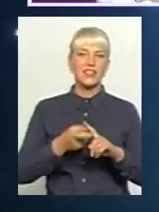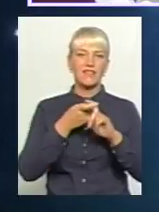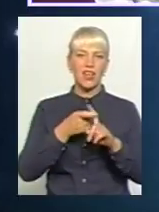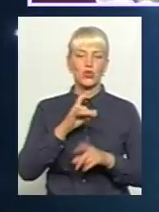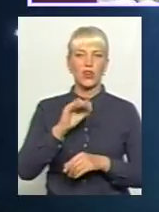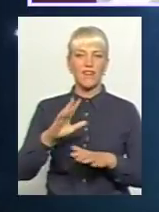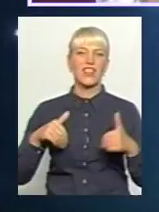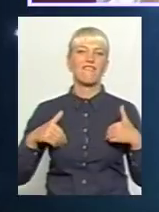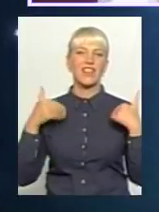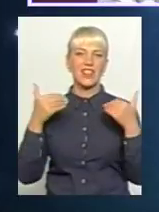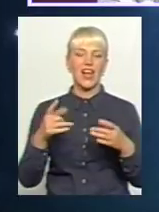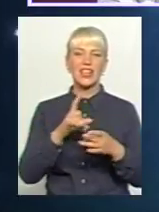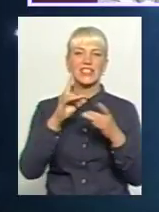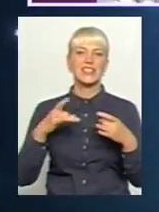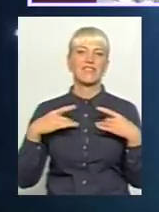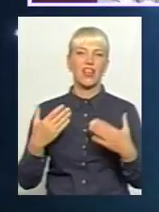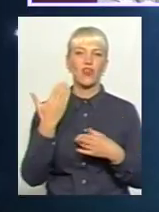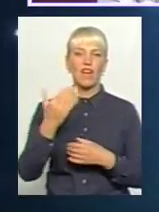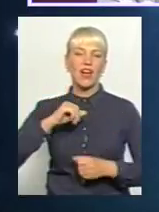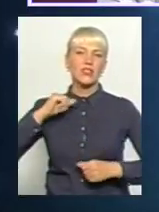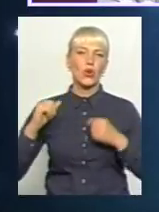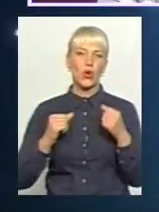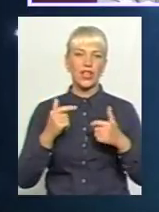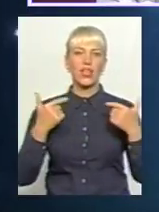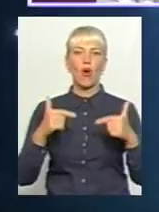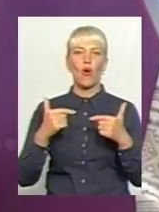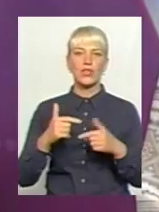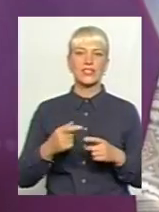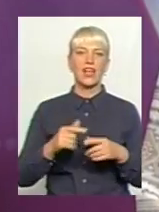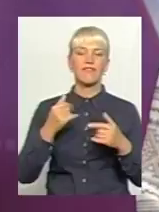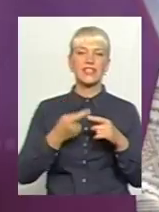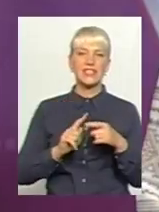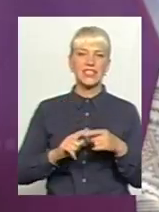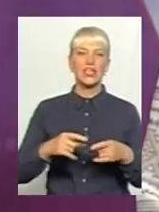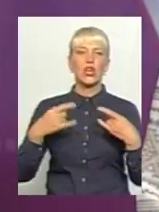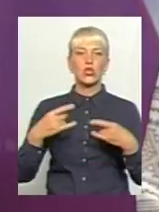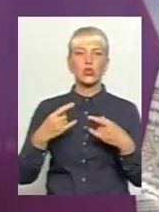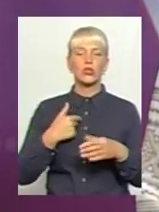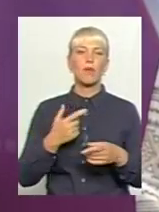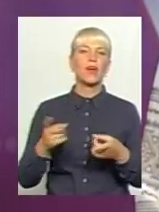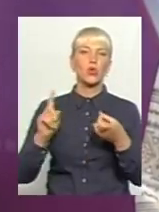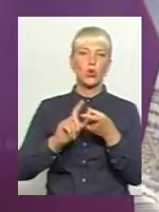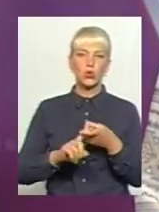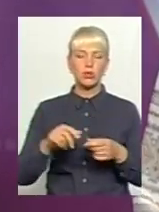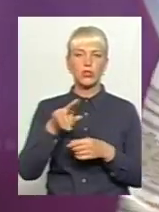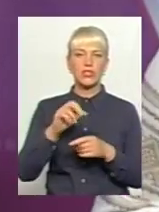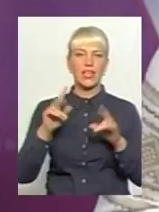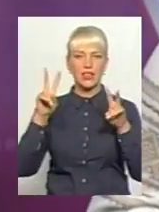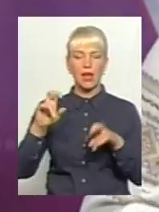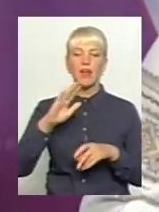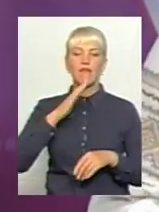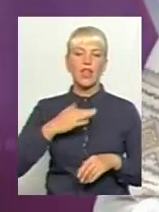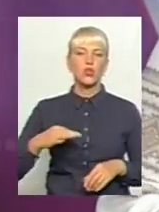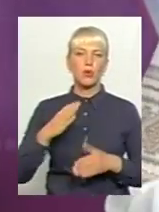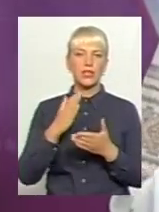Вітаю зі святом вас, колеги, і гостей у студії. Ми охоче долучимося до озвученої вами теми, адже і в нашій області є чимало